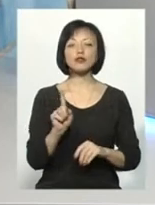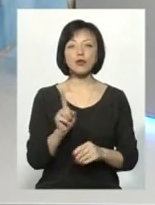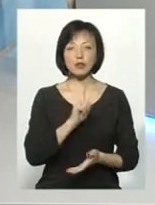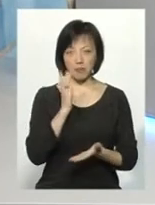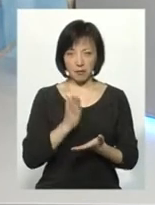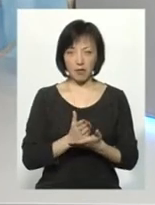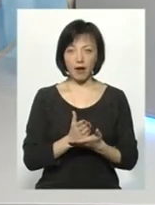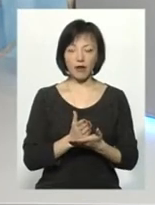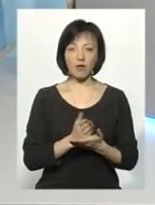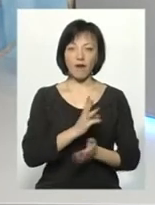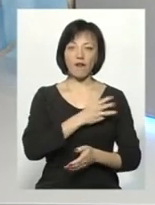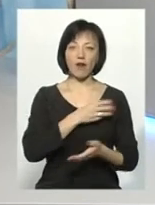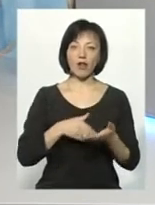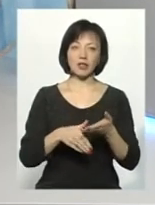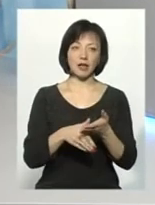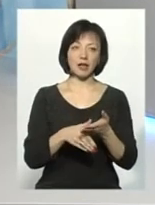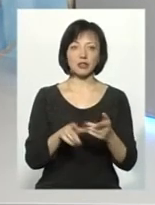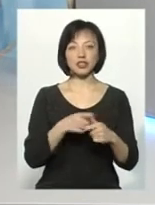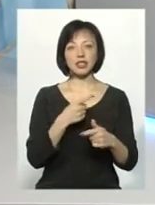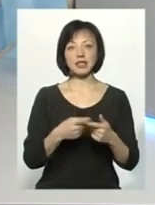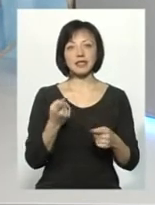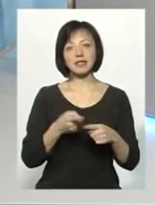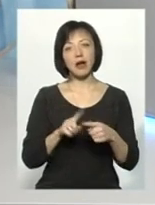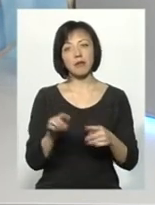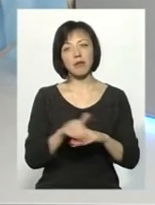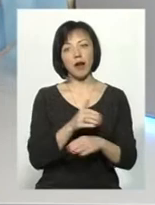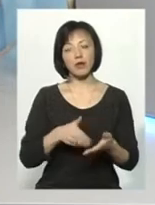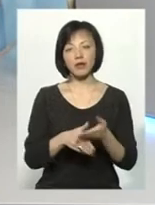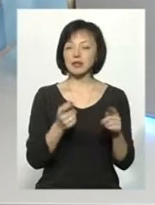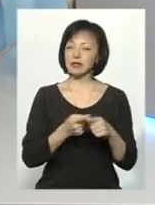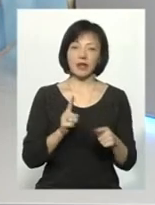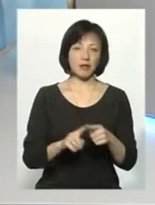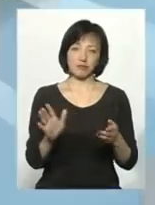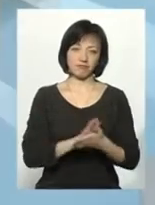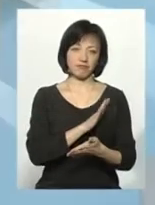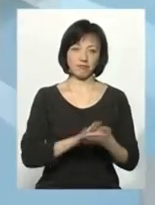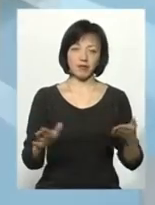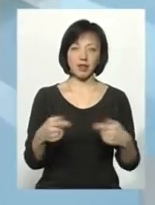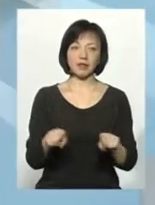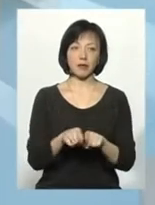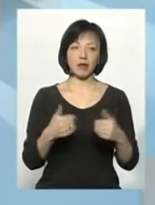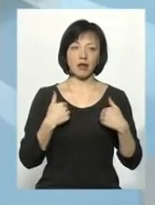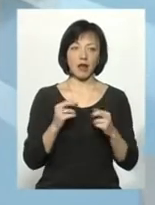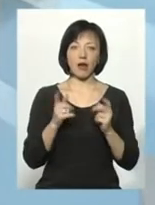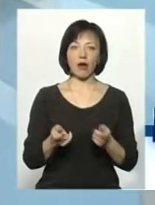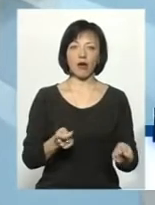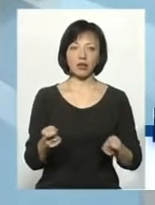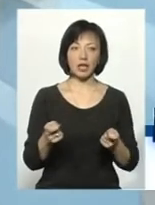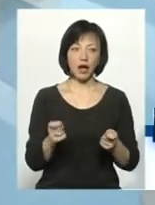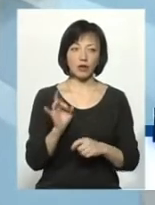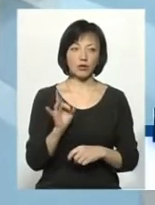мають волонтери? Чи це отут альтруїзм, благодійність? Це альтруїзм благодійністі. Так само я, координатор,